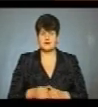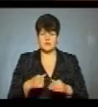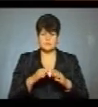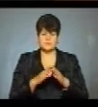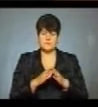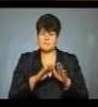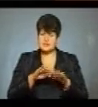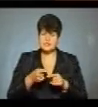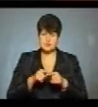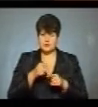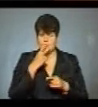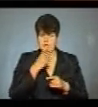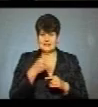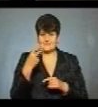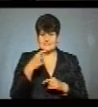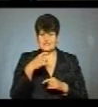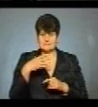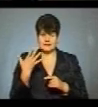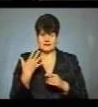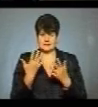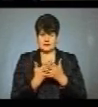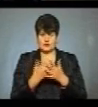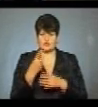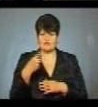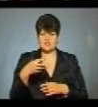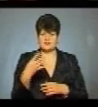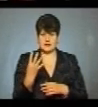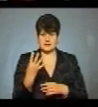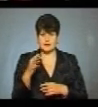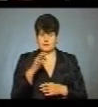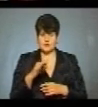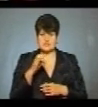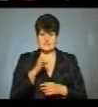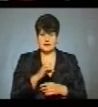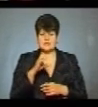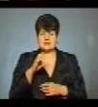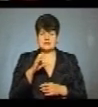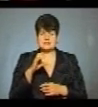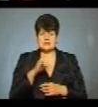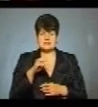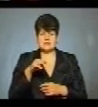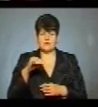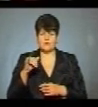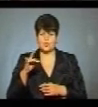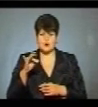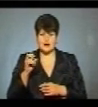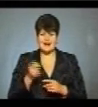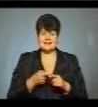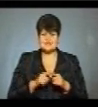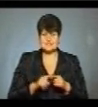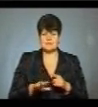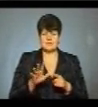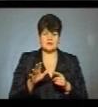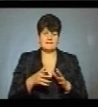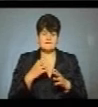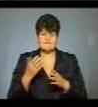Після цього показали 20-ти хвилину стрічку «24-й» про Степана Стефурака. Це п'ятий документальний фільм, який створили під час проєкту